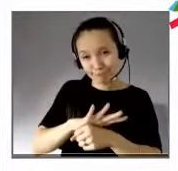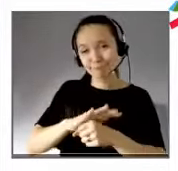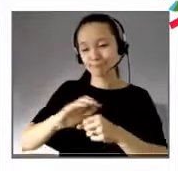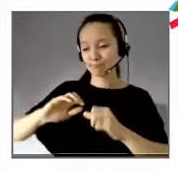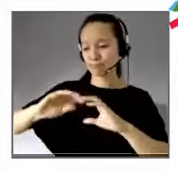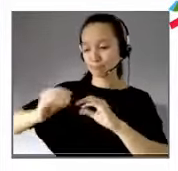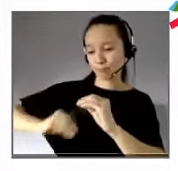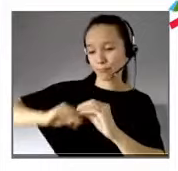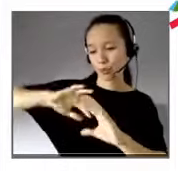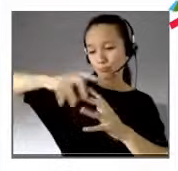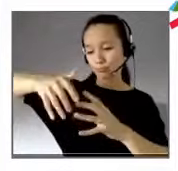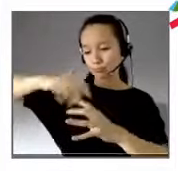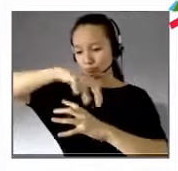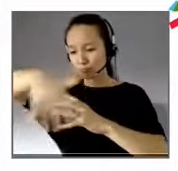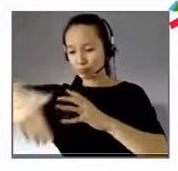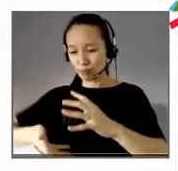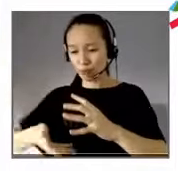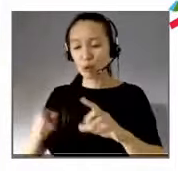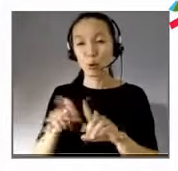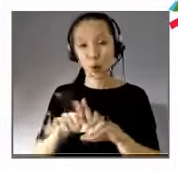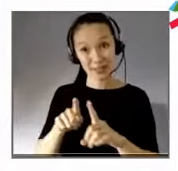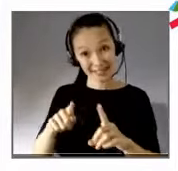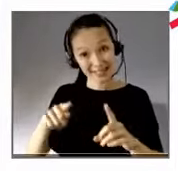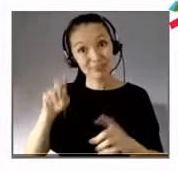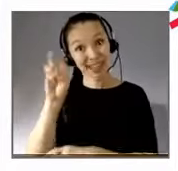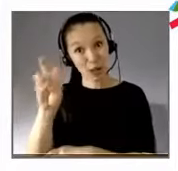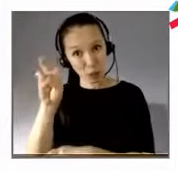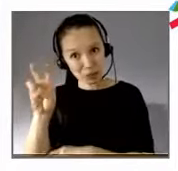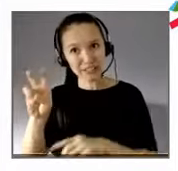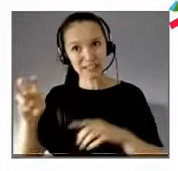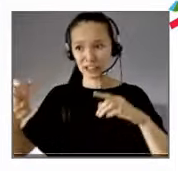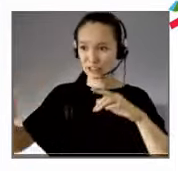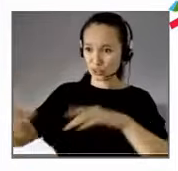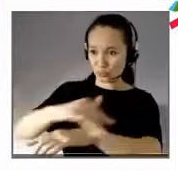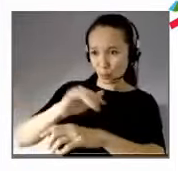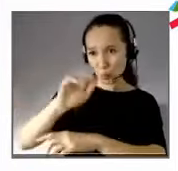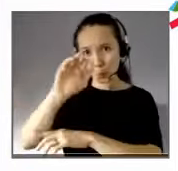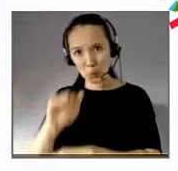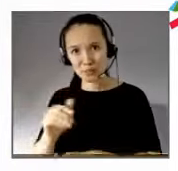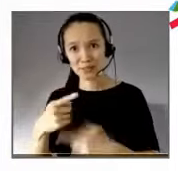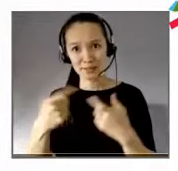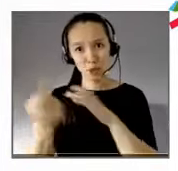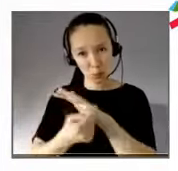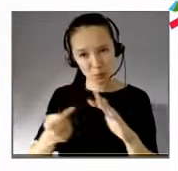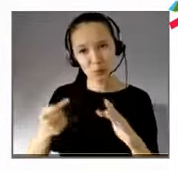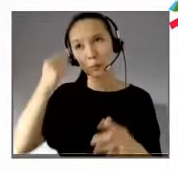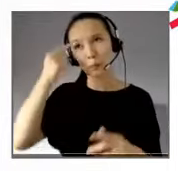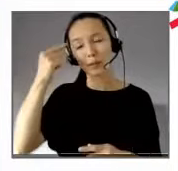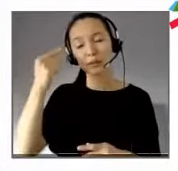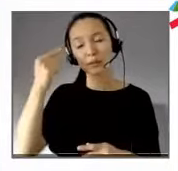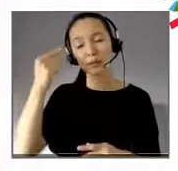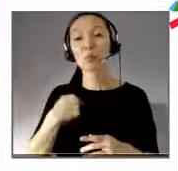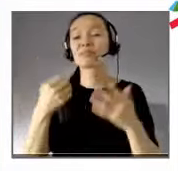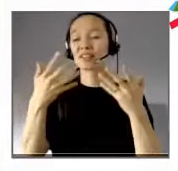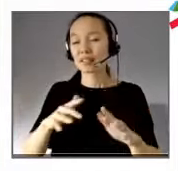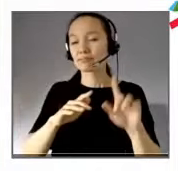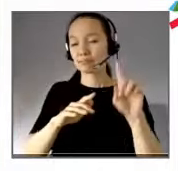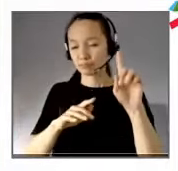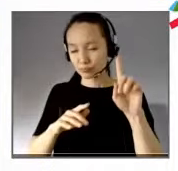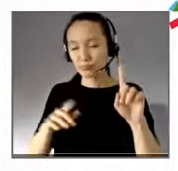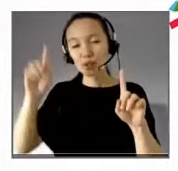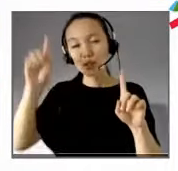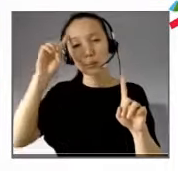invitent à repenser. Si vous voulez, je terminerai sur ce point. C'est le même changement de posture